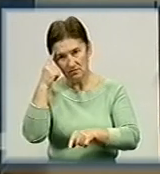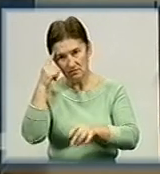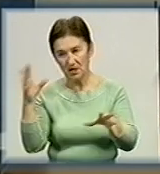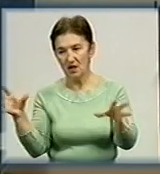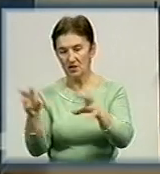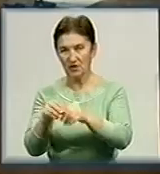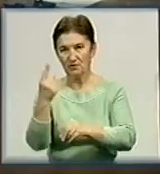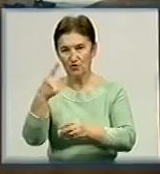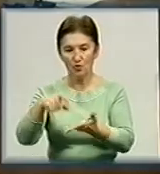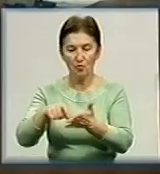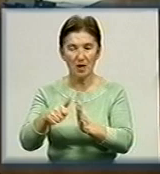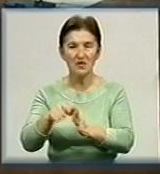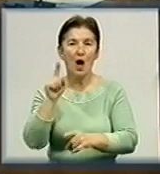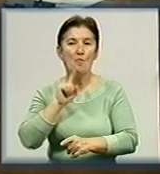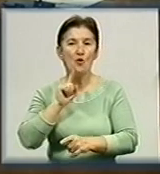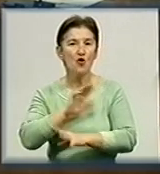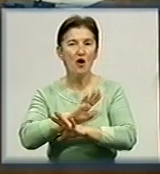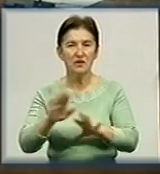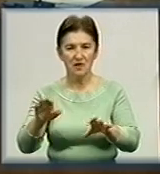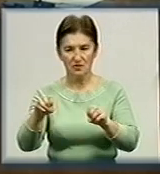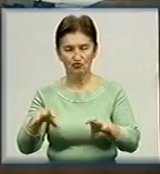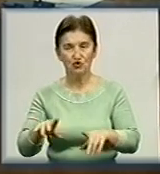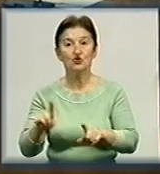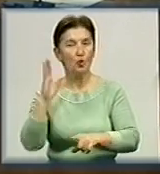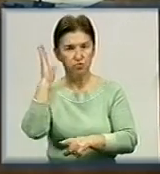одній кімнаті, поки ви не виробите, що ви будете робити.